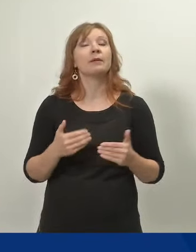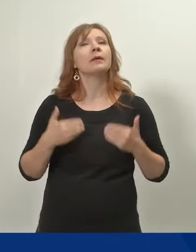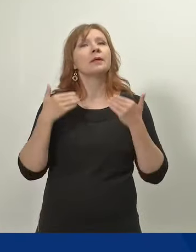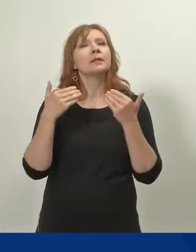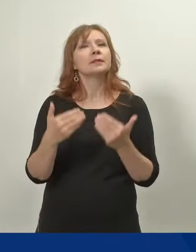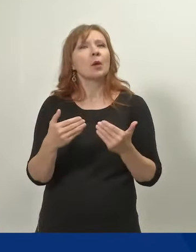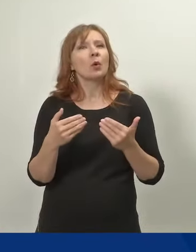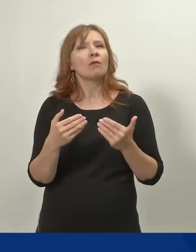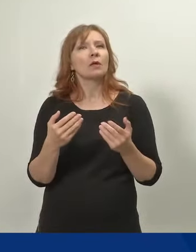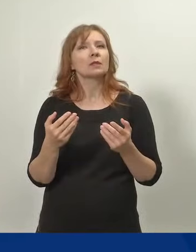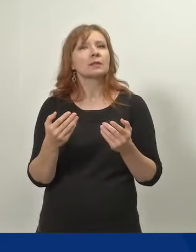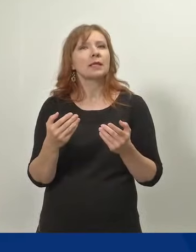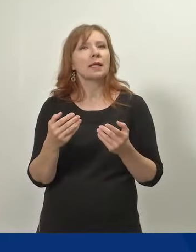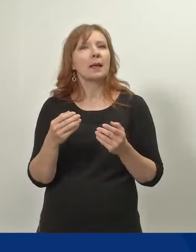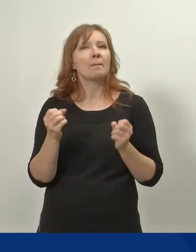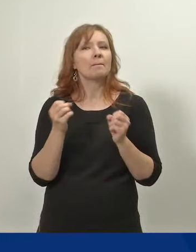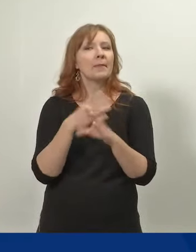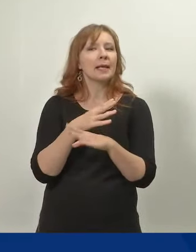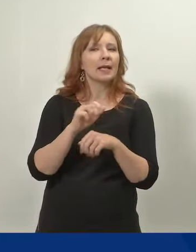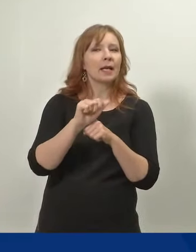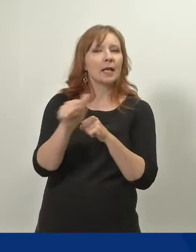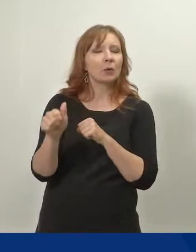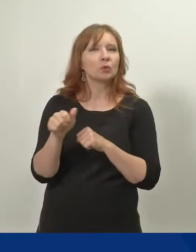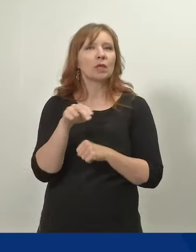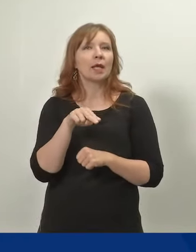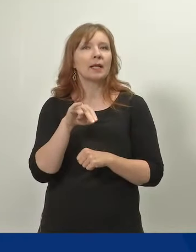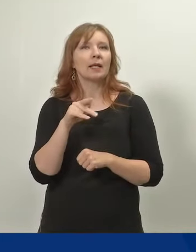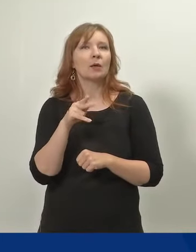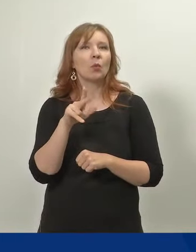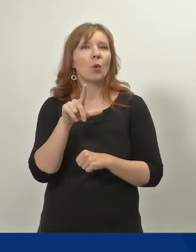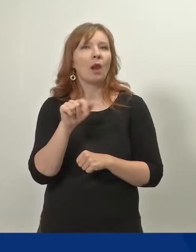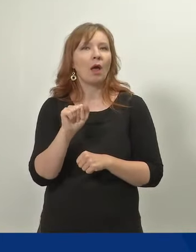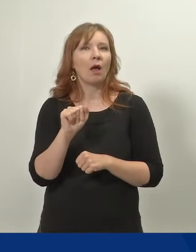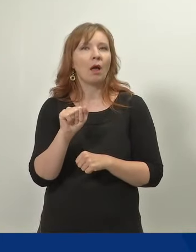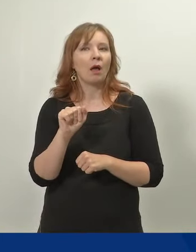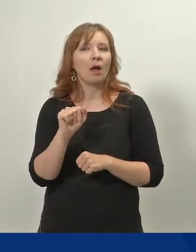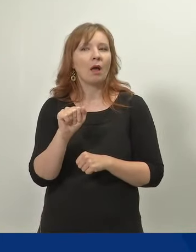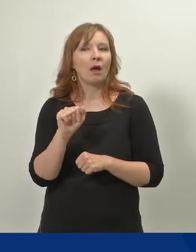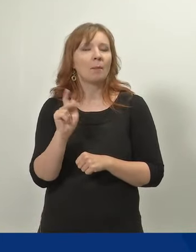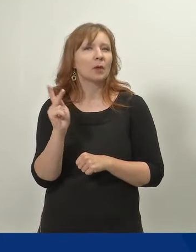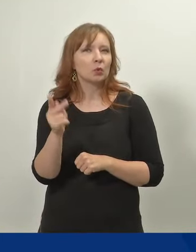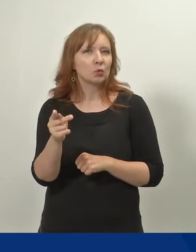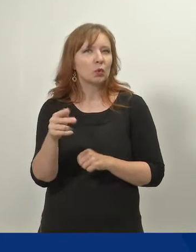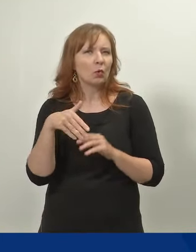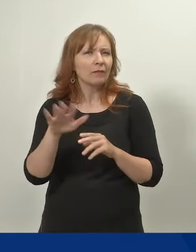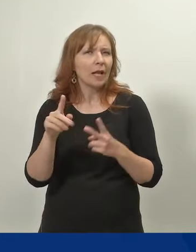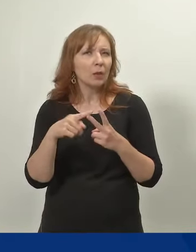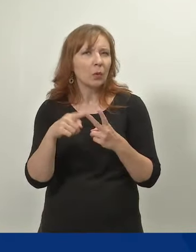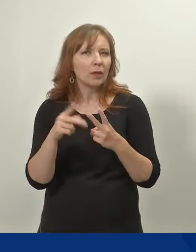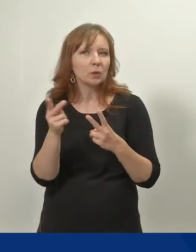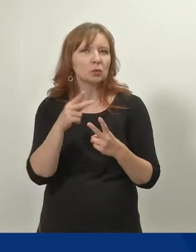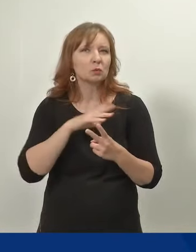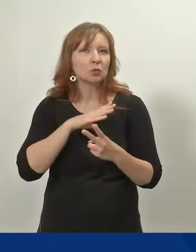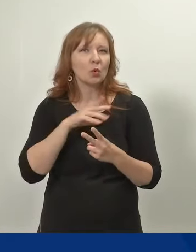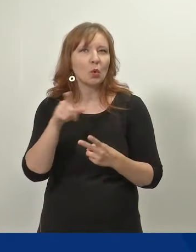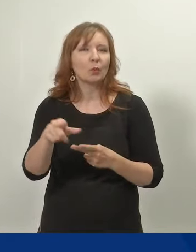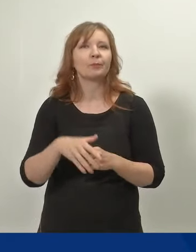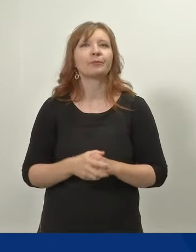kysyn median edustajilta Sanna Nikulalta. Onko sinulla vielä toinen kysymys?